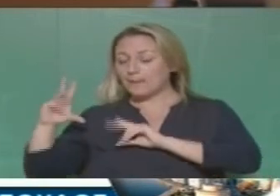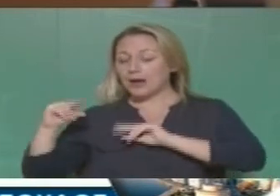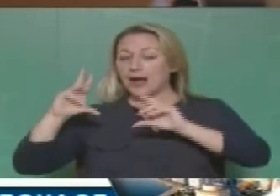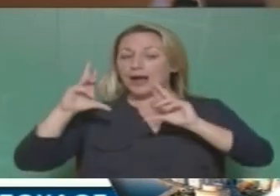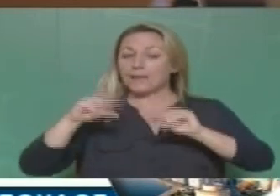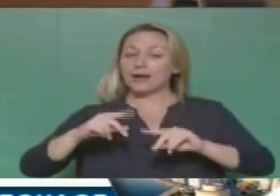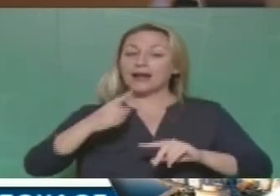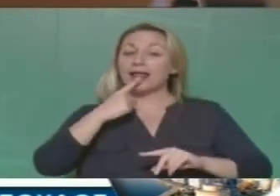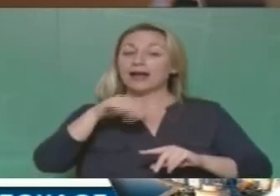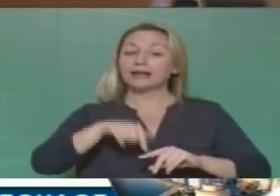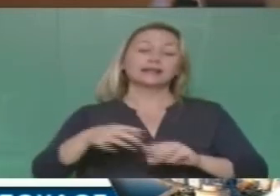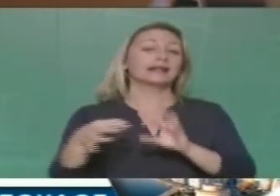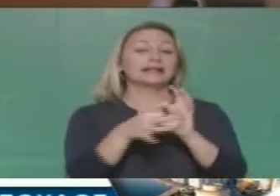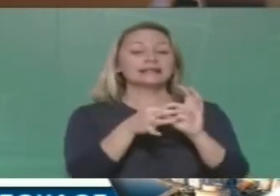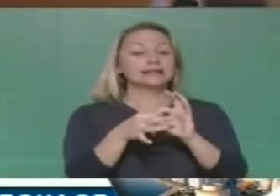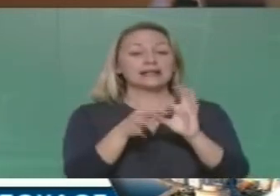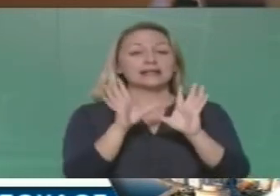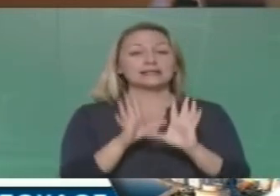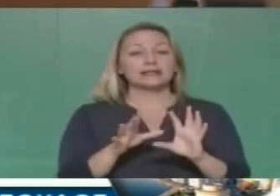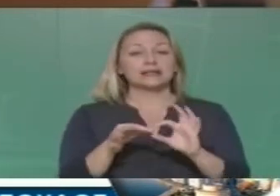Τη συνεργασία, το ξέπλυμα,